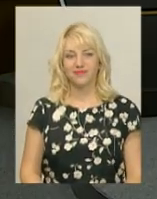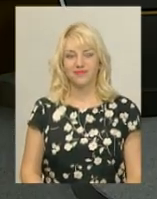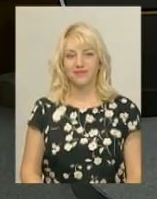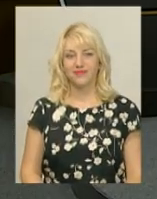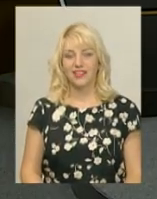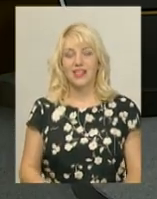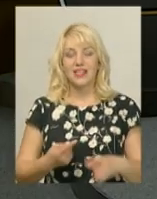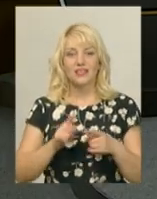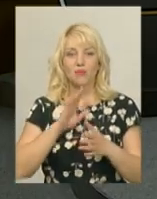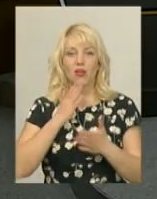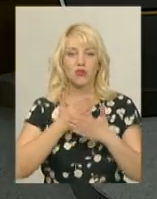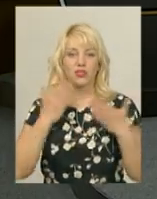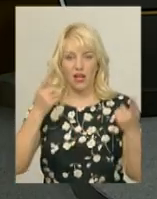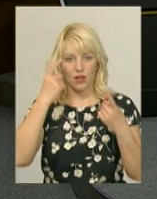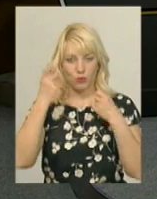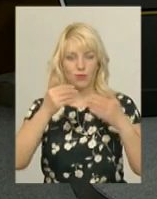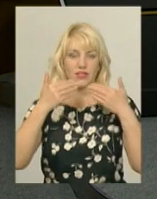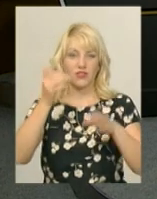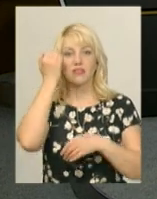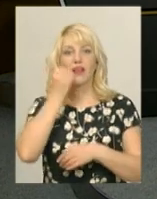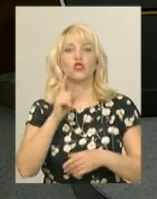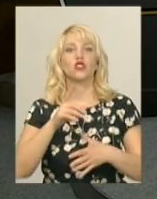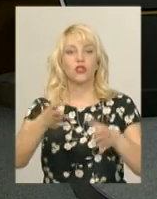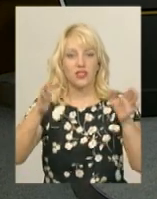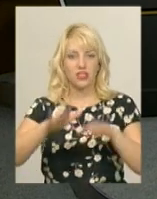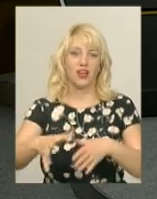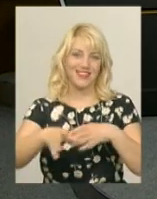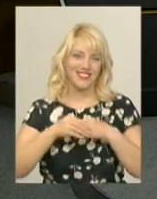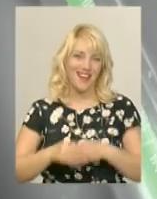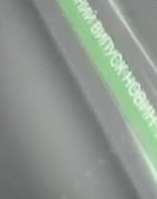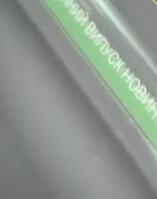Це була остання інформація випуску. Дякуємо, що залишаєтесь з нами.